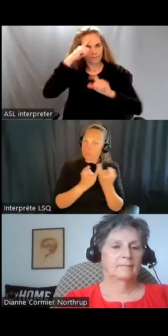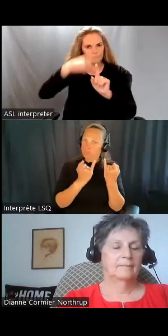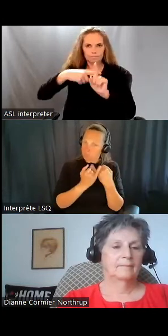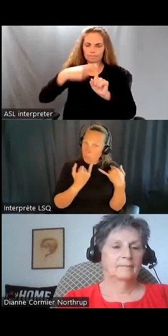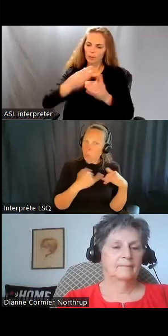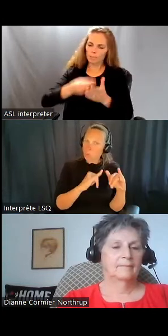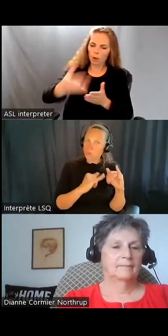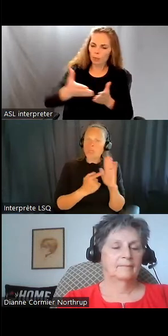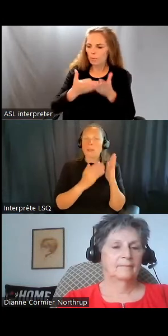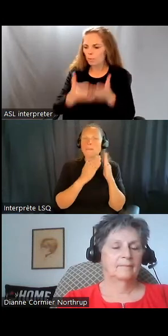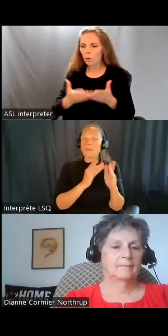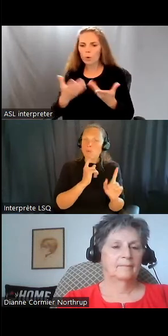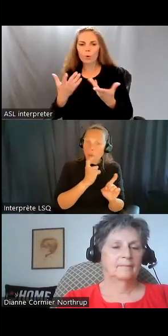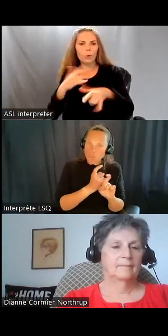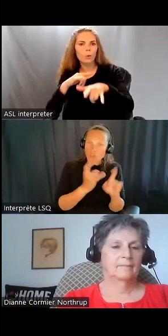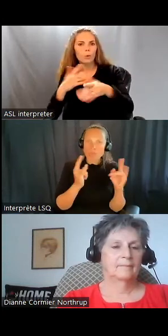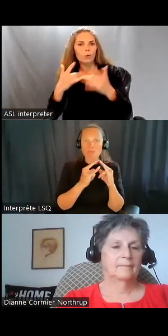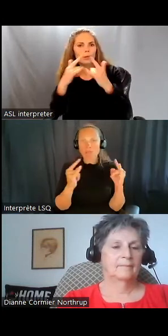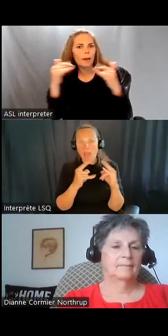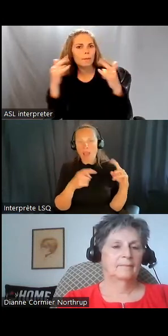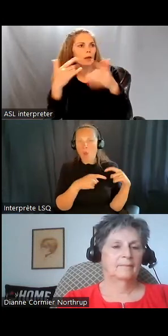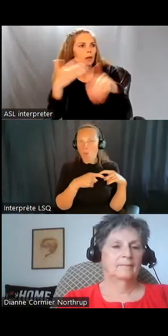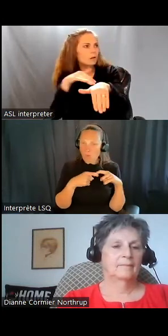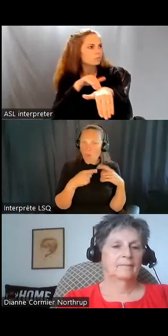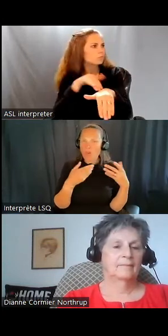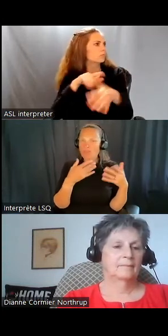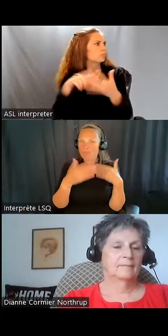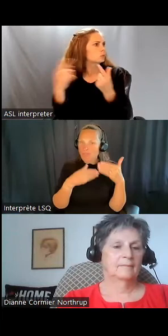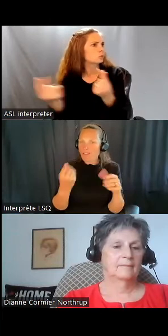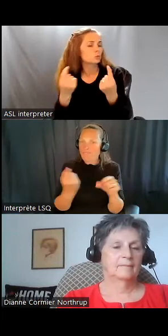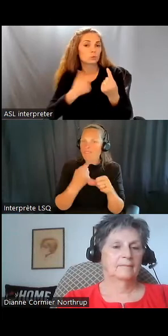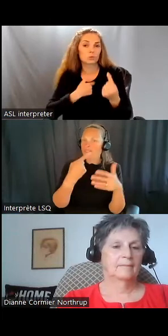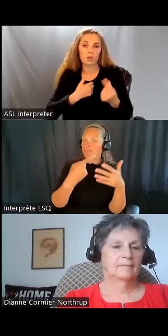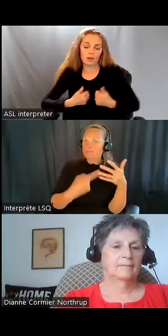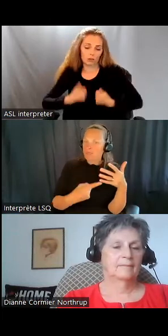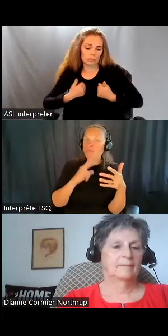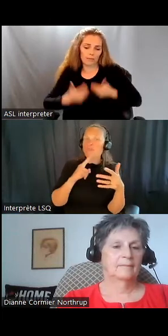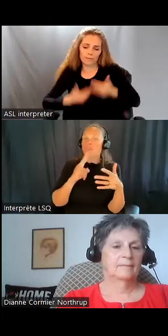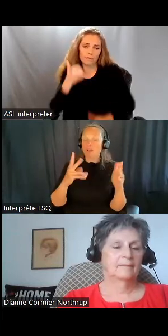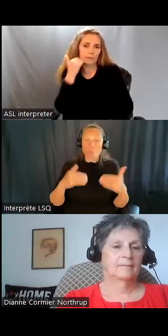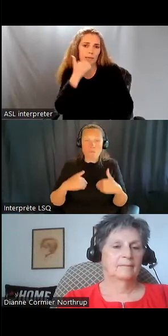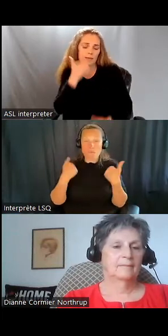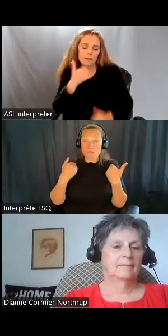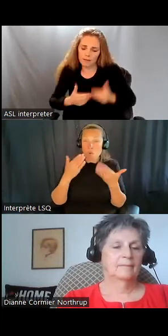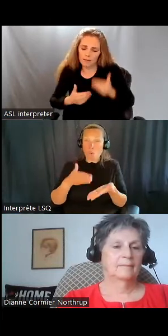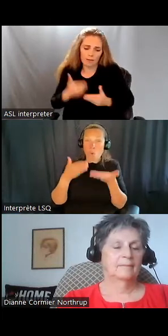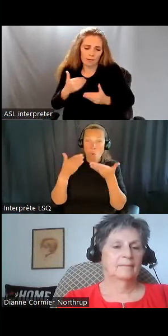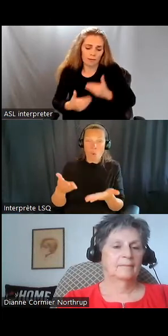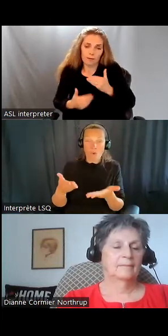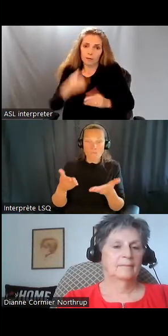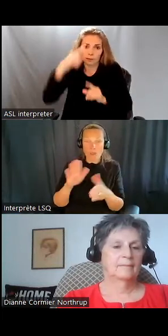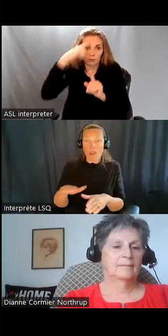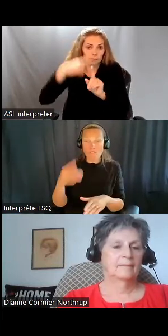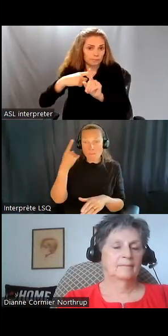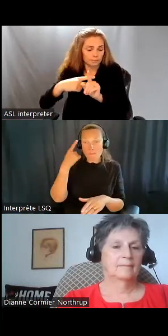un bateau, on est allé camper, on a pris la tente roulotte. J'ai vécu au jour le jour. Pour moi, Inclusion